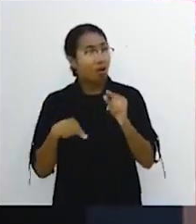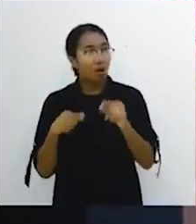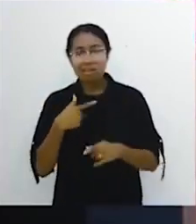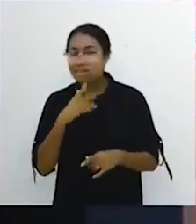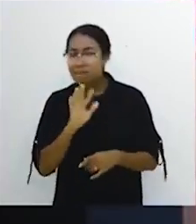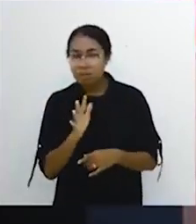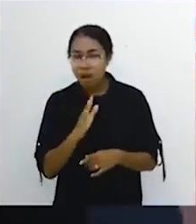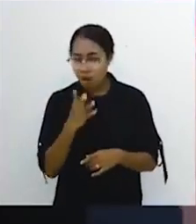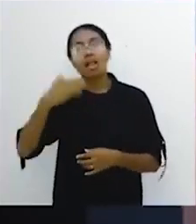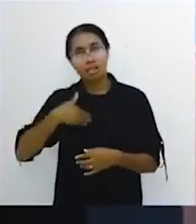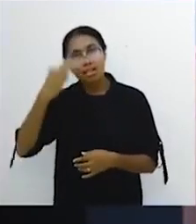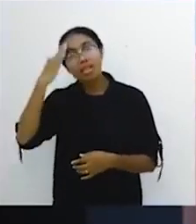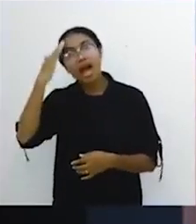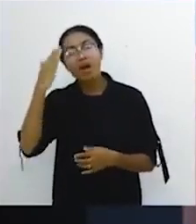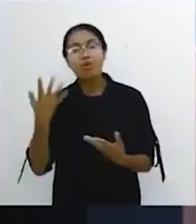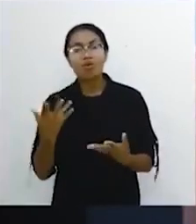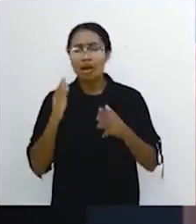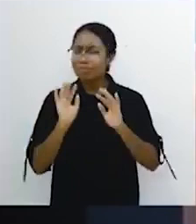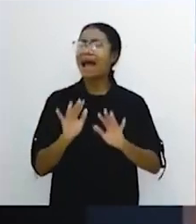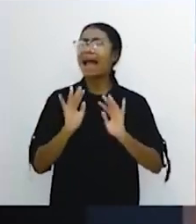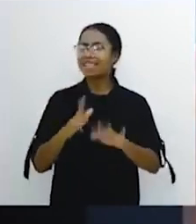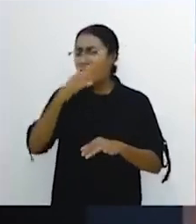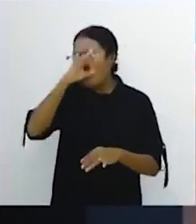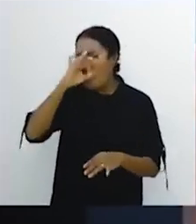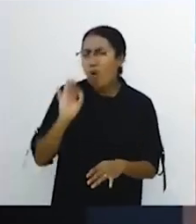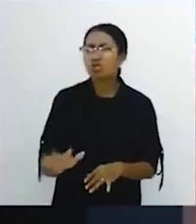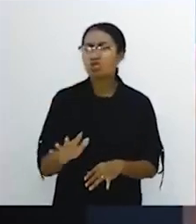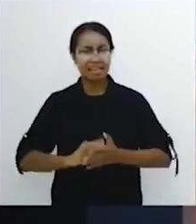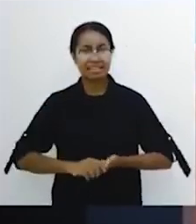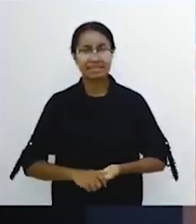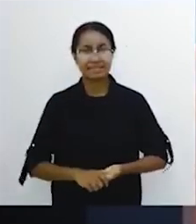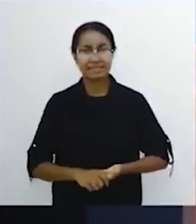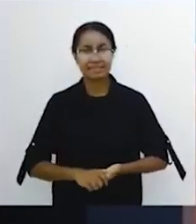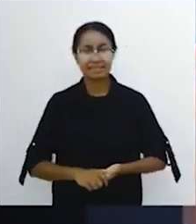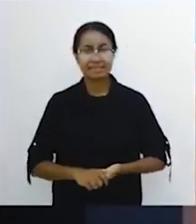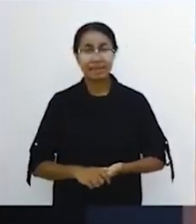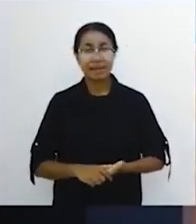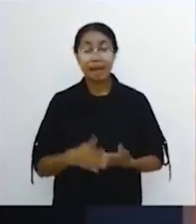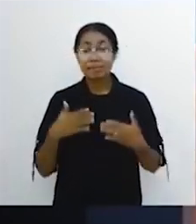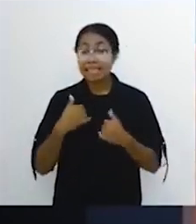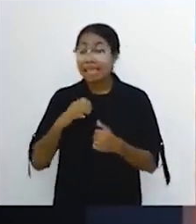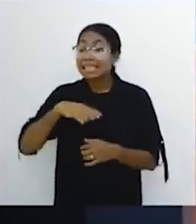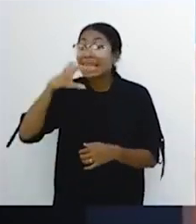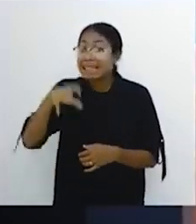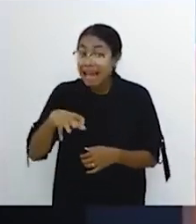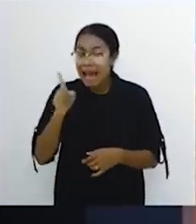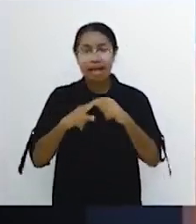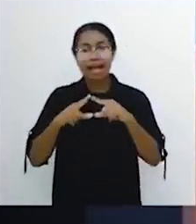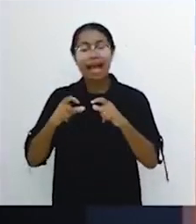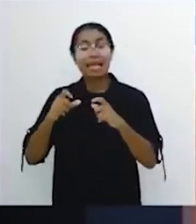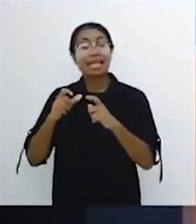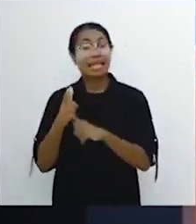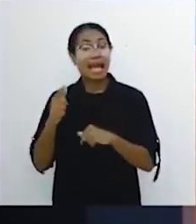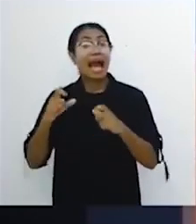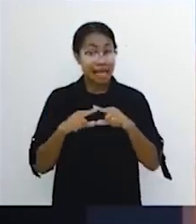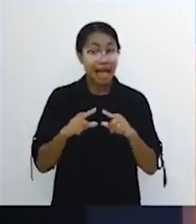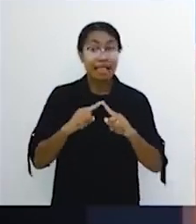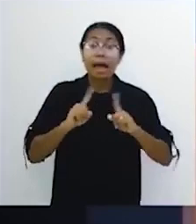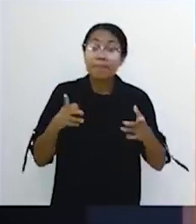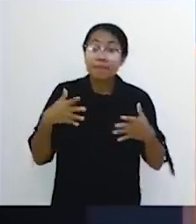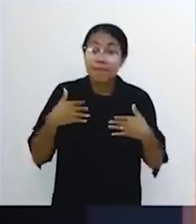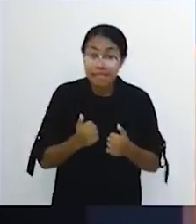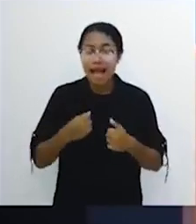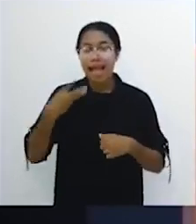merasa bahwa Tuhan sedang menjama dia. Banyak rekayasa. Seperti itu terjadi. Bisa dari setan. Bisa dari rekayasa. Tapi bisa juga